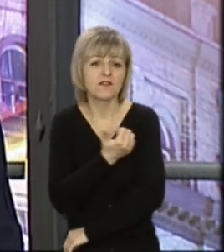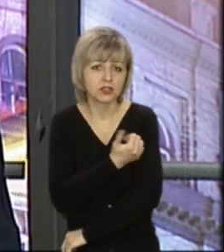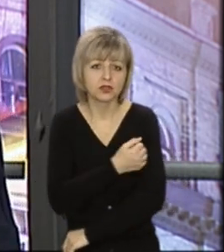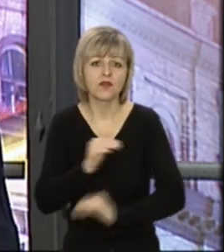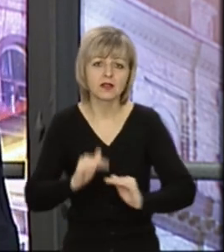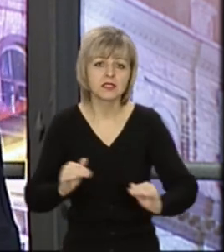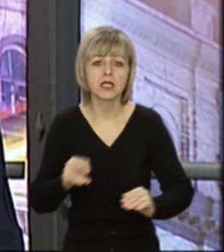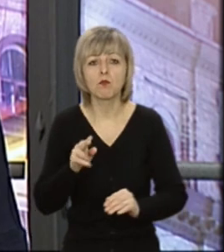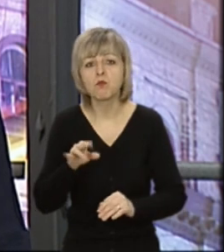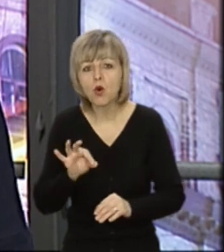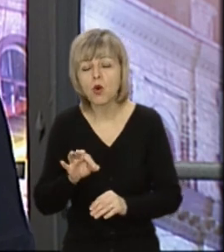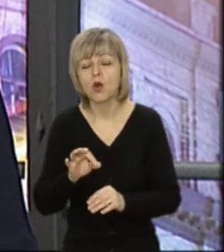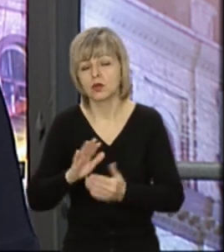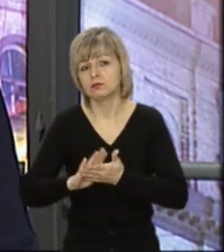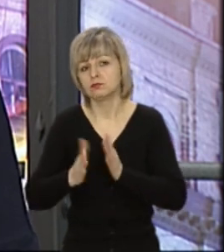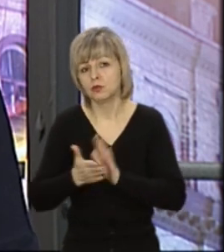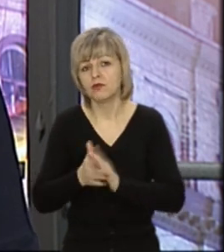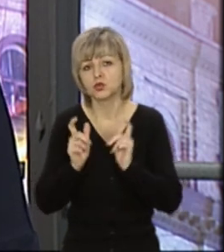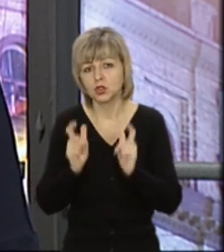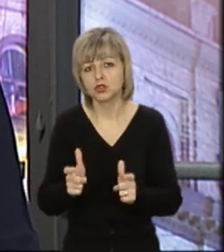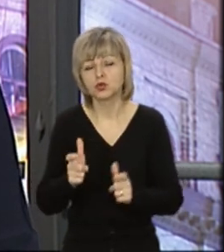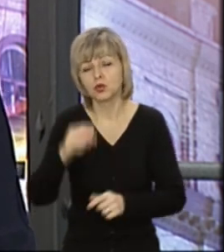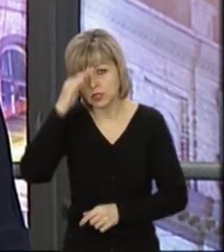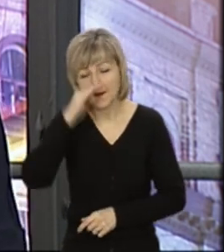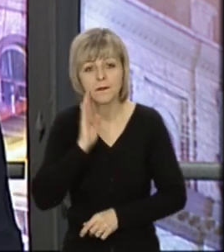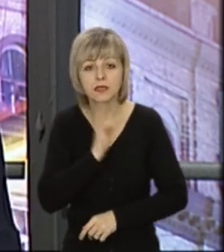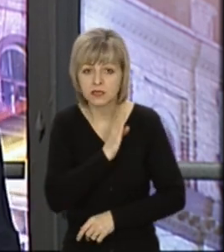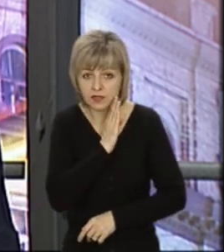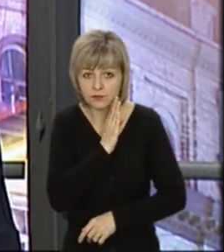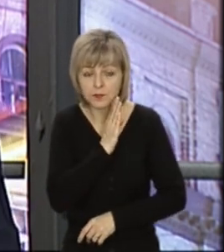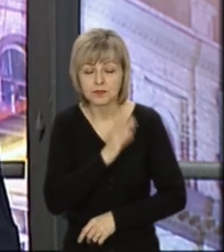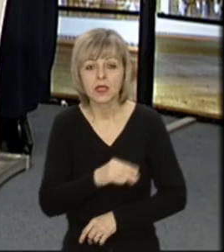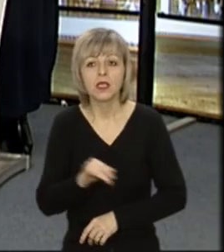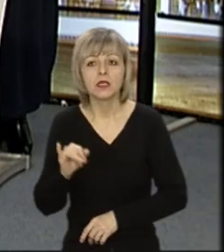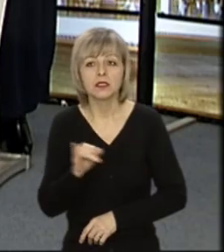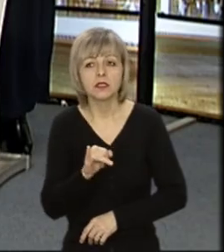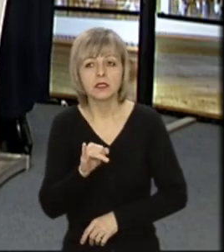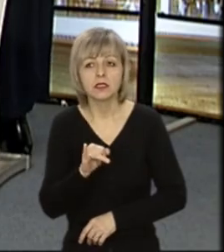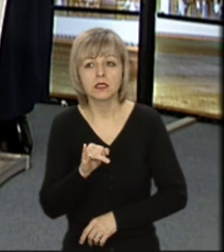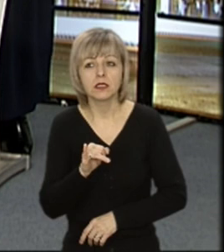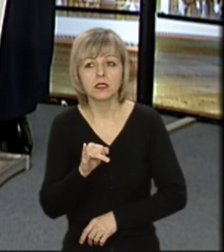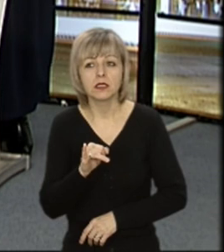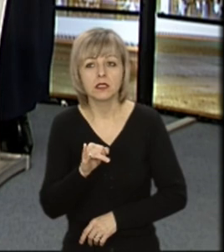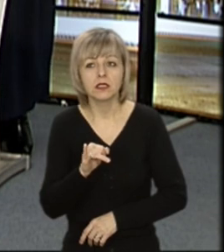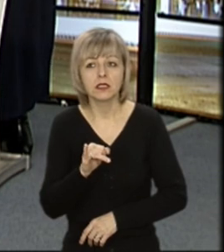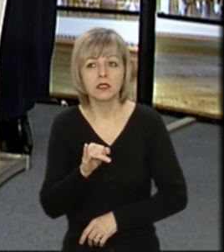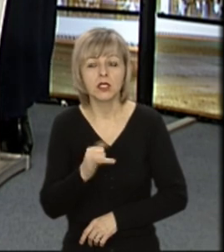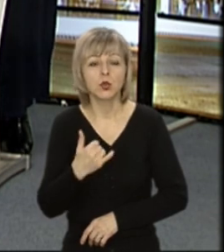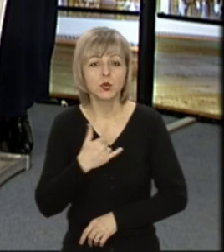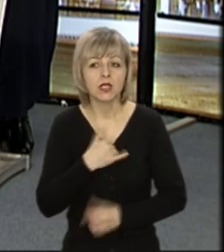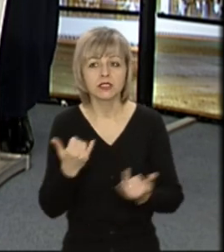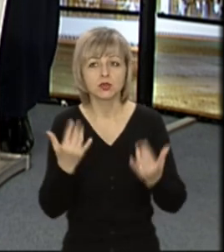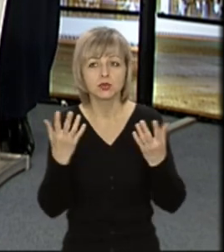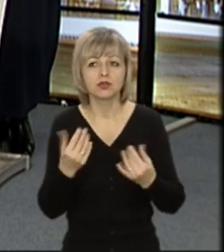дітей за згодою батьків. Всі діти вакцинуються за згодою батьків. І купися дозволу МОЗу. У нас вже на